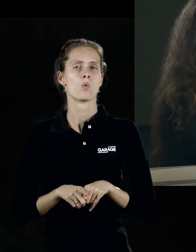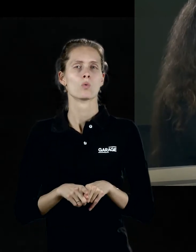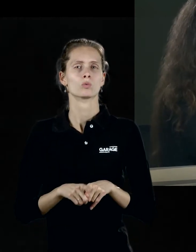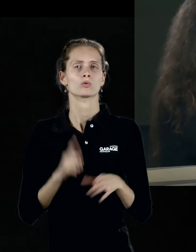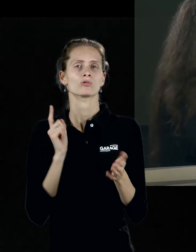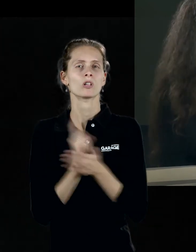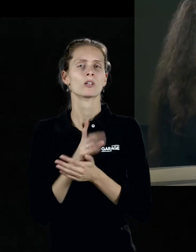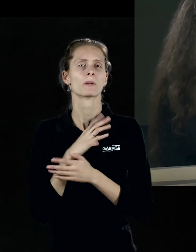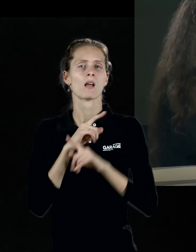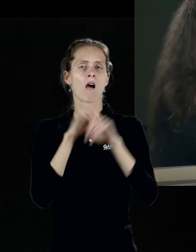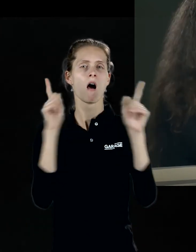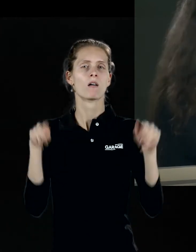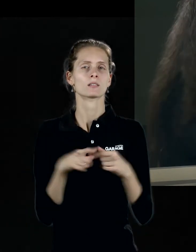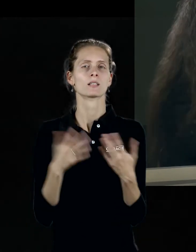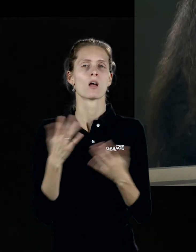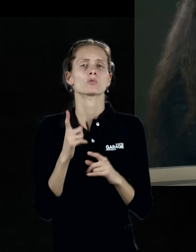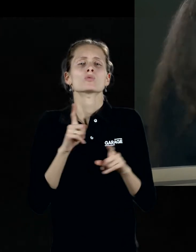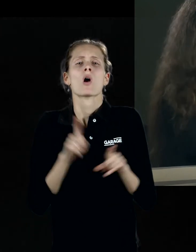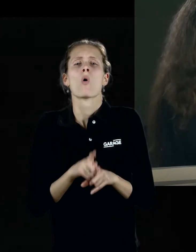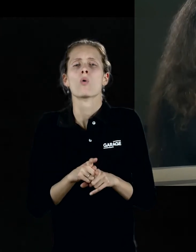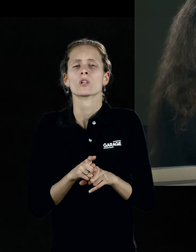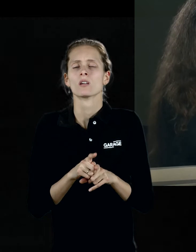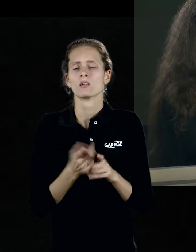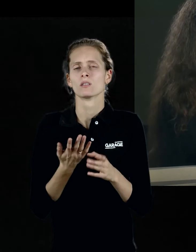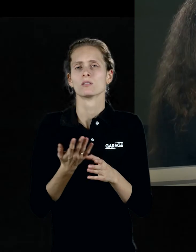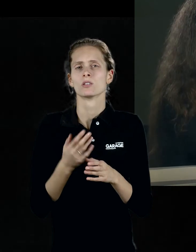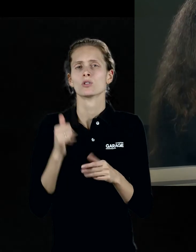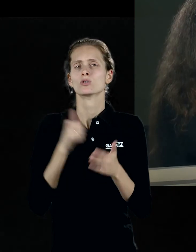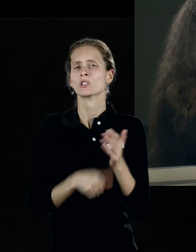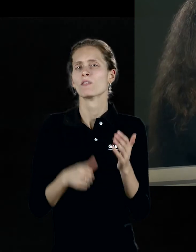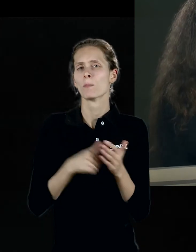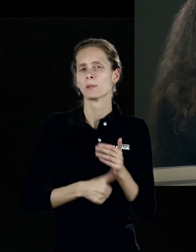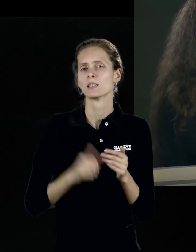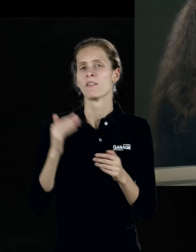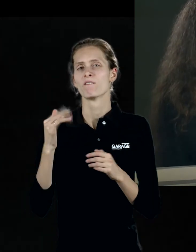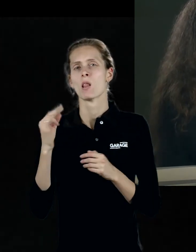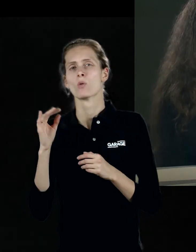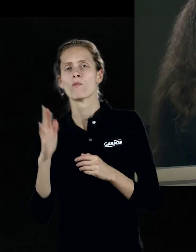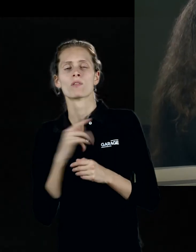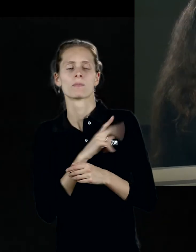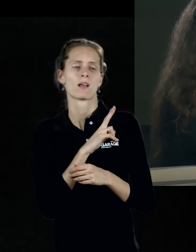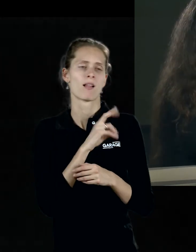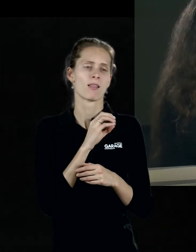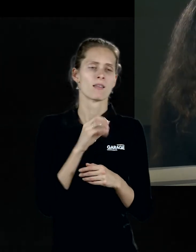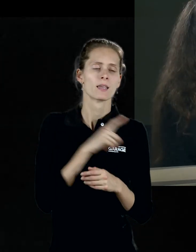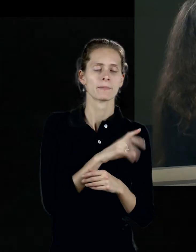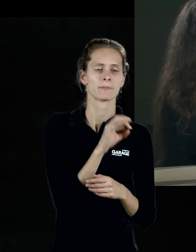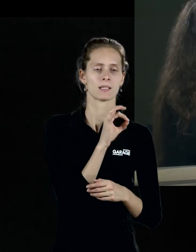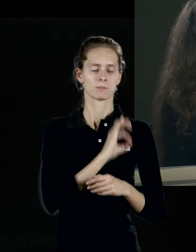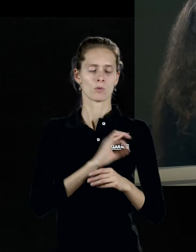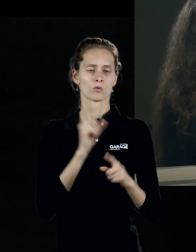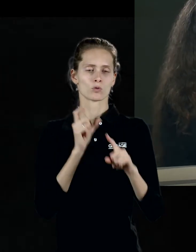строиться картина, что такое живопись. И как и Филонов, Клей в своих текстах, во всяком случае, употреблял слово